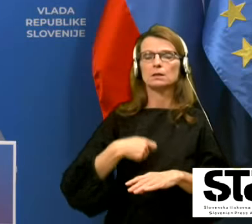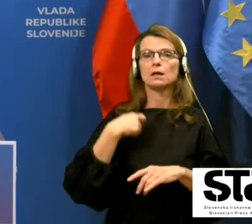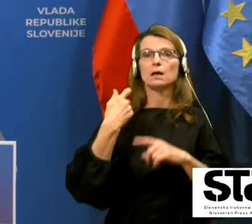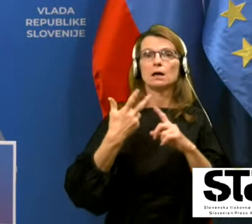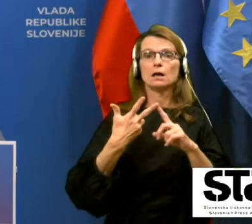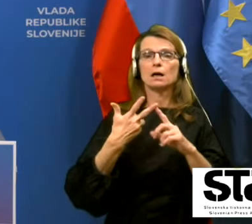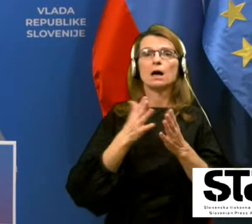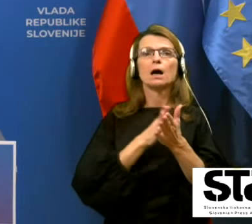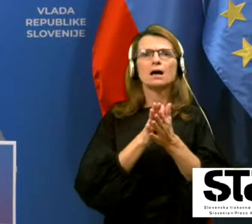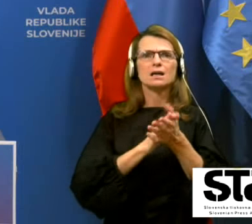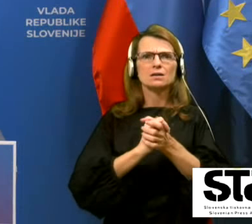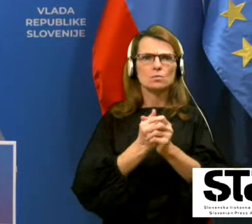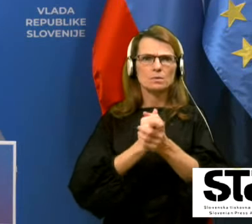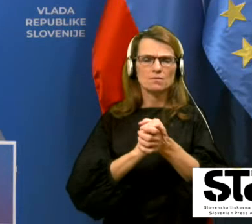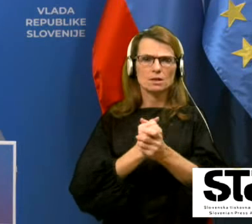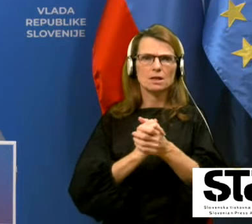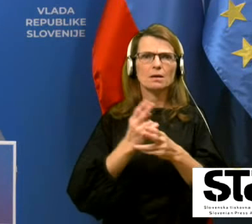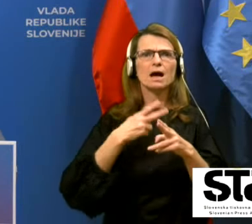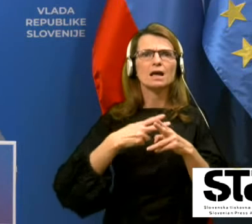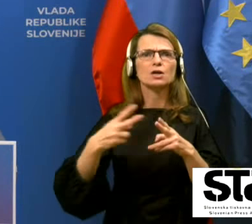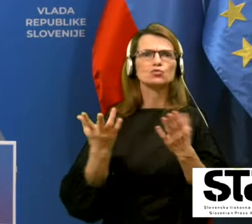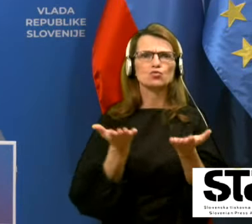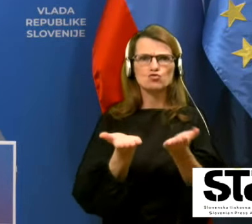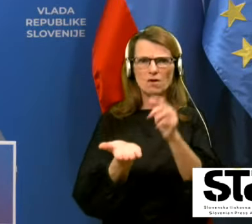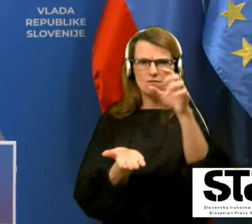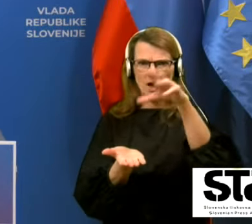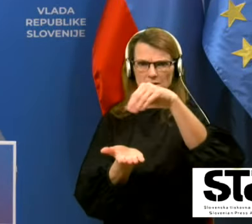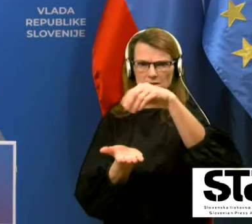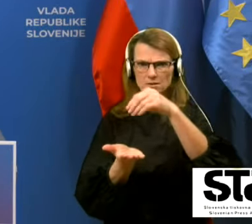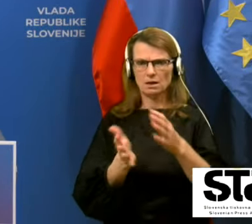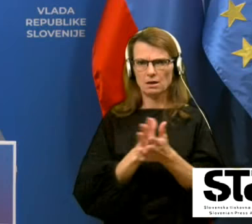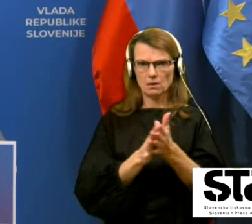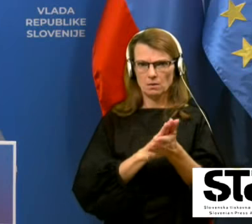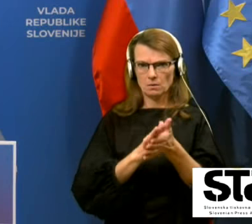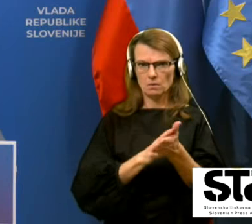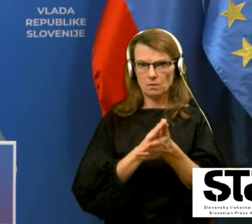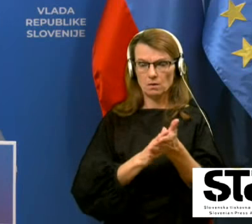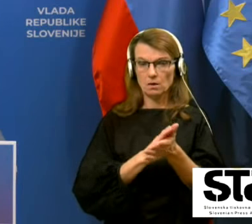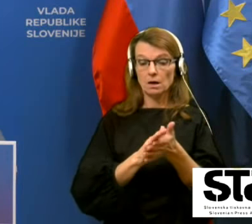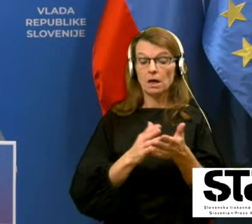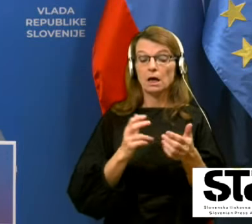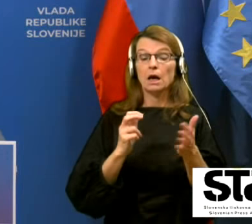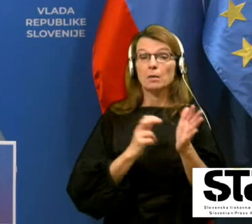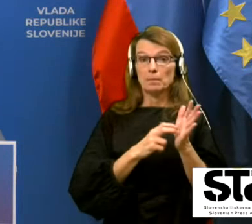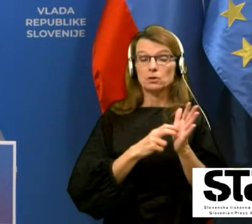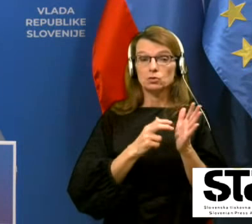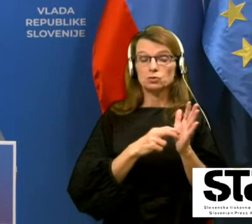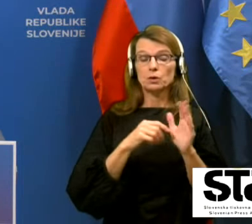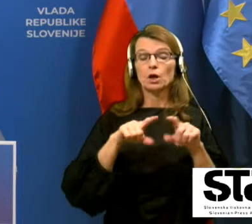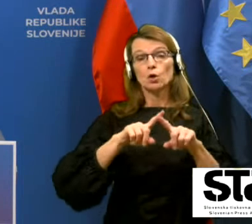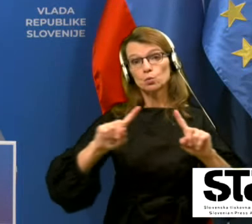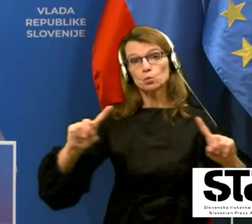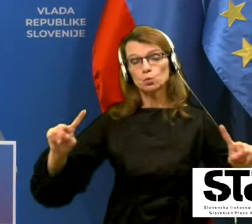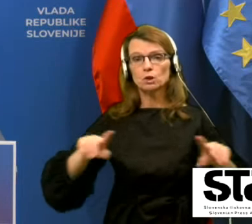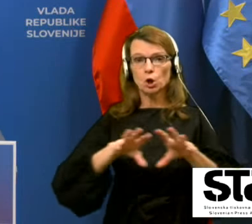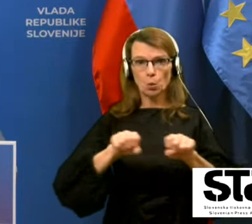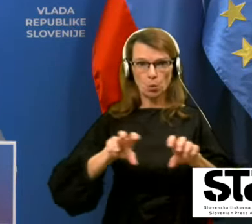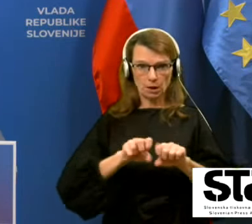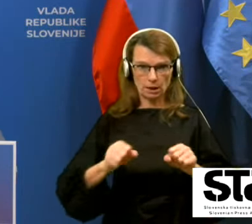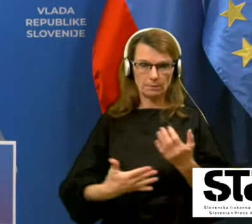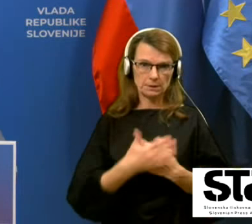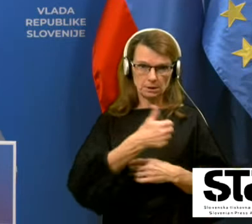razkoževanje, umivanje rok. So še drugi ukrepi, ki veljajo pač za posamezne dejavnosti